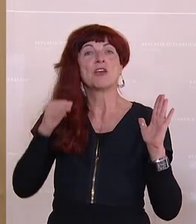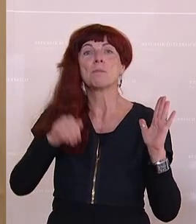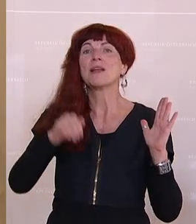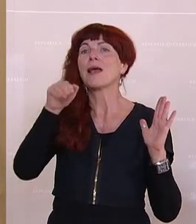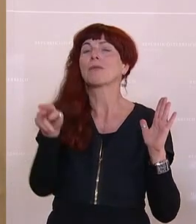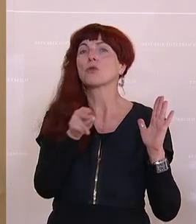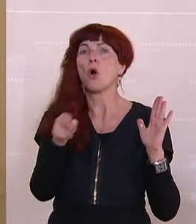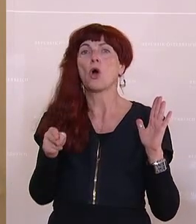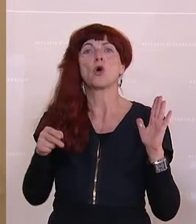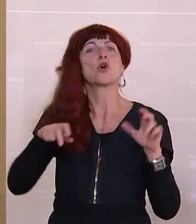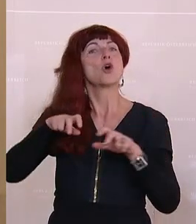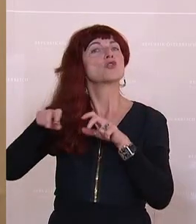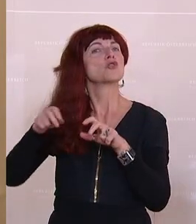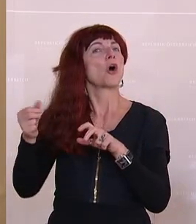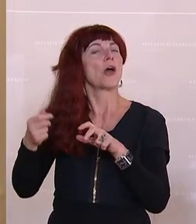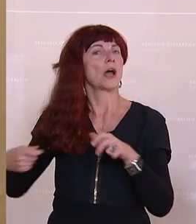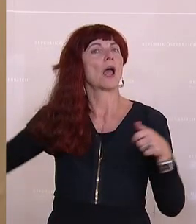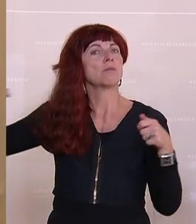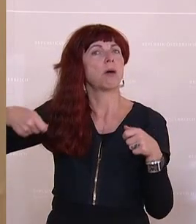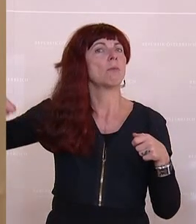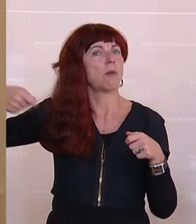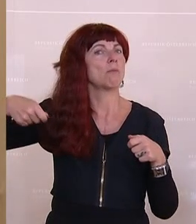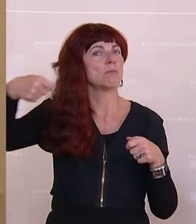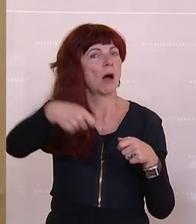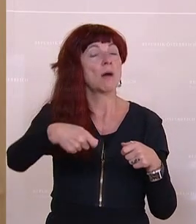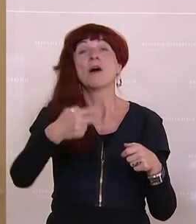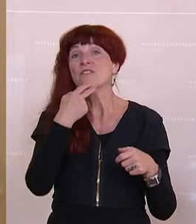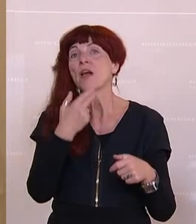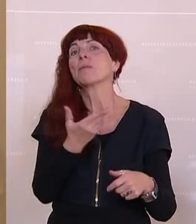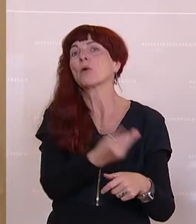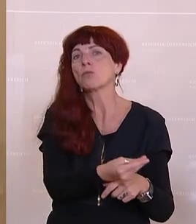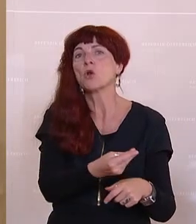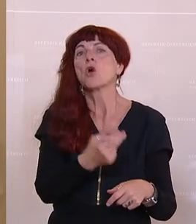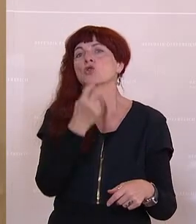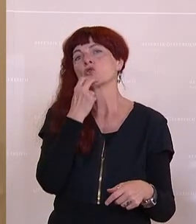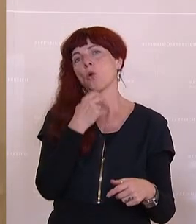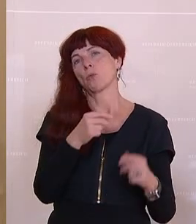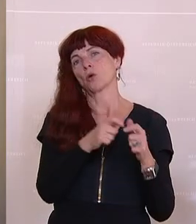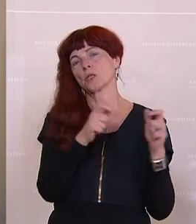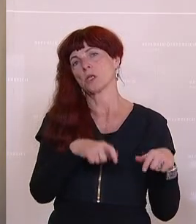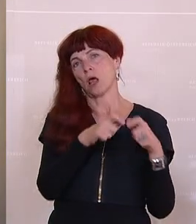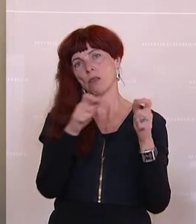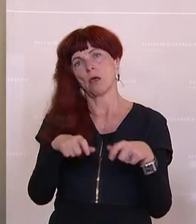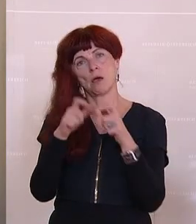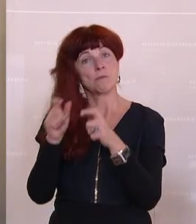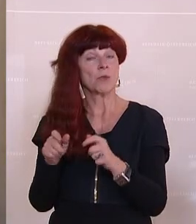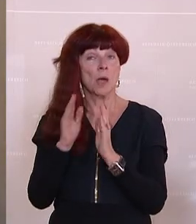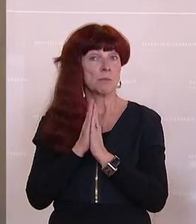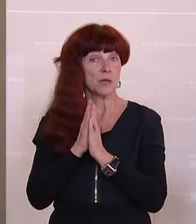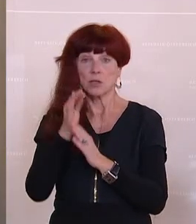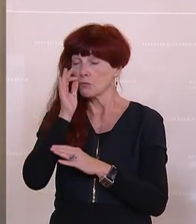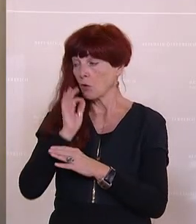Steuergeld für die Stromkonzerne sponsern. Und da bitte ich, Frau Minister, um unmittelbare Aufklärung oder